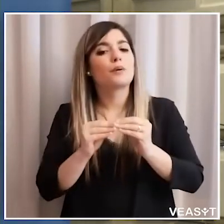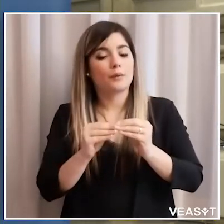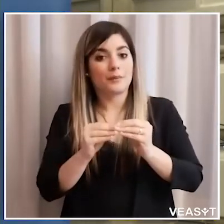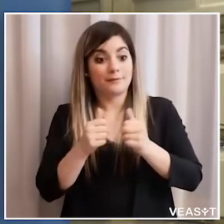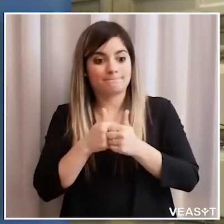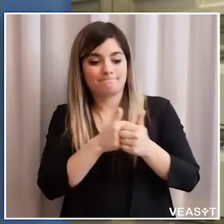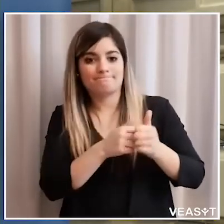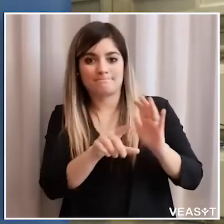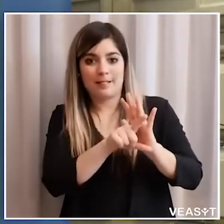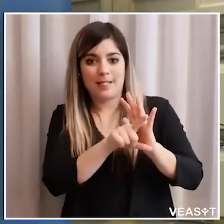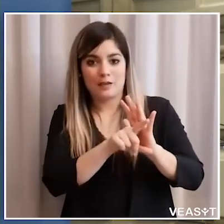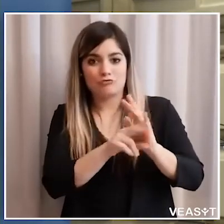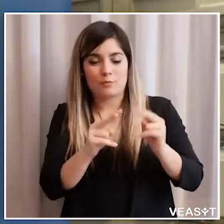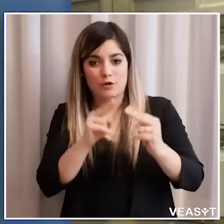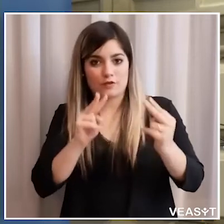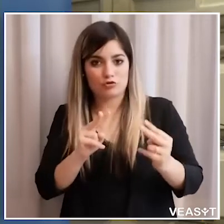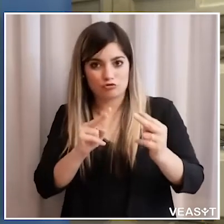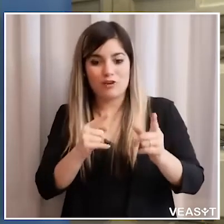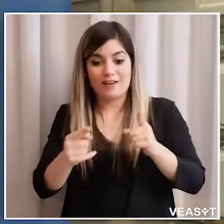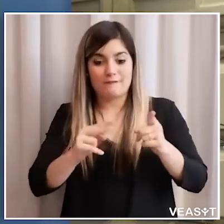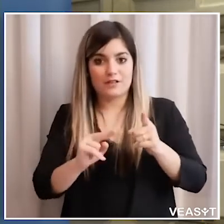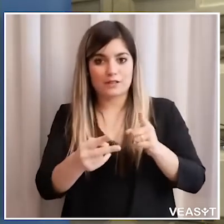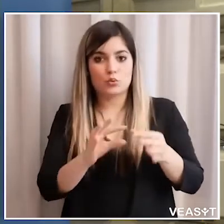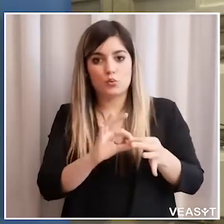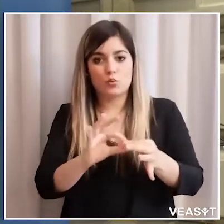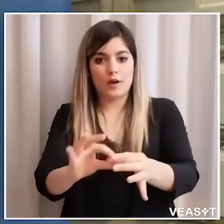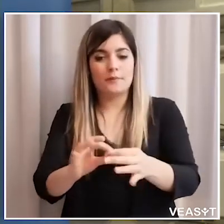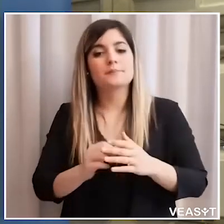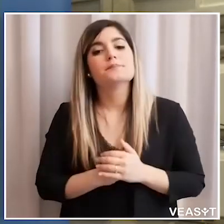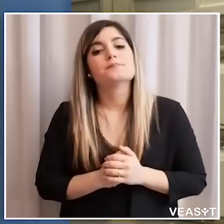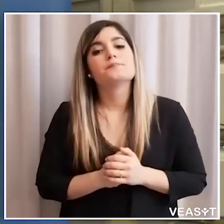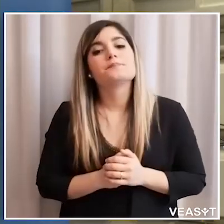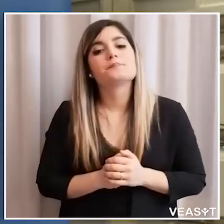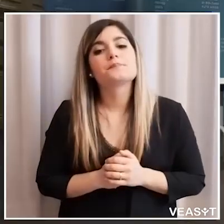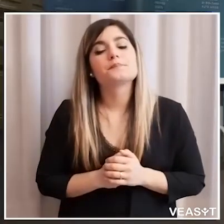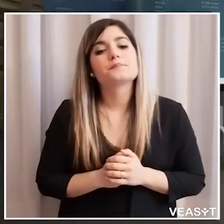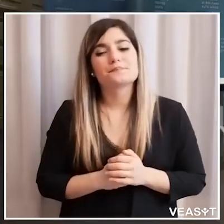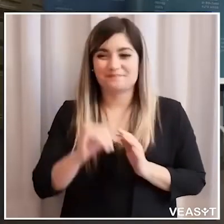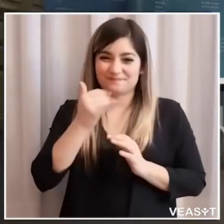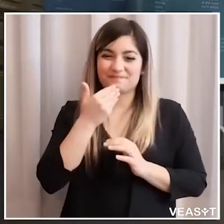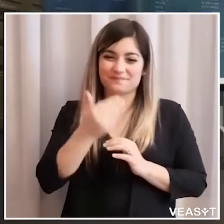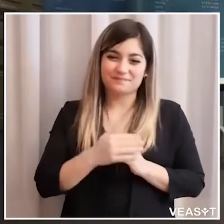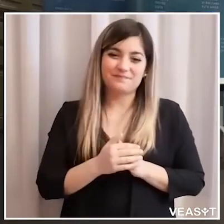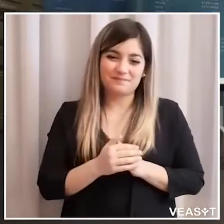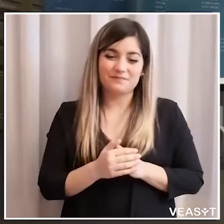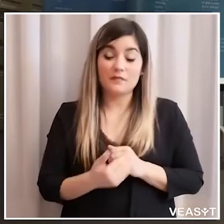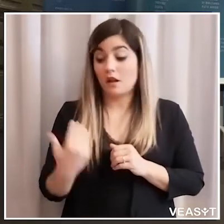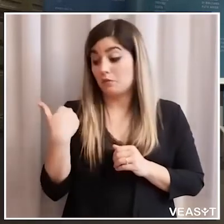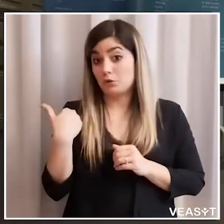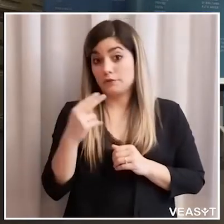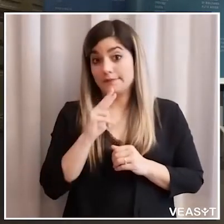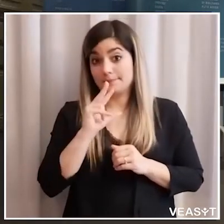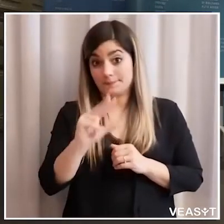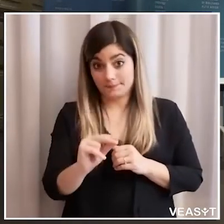nuova legge provinciale che porta la provincia verso questa fase 2 ecco sì grazie come